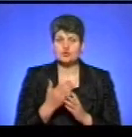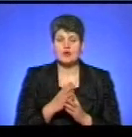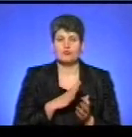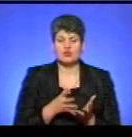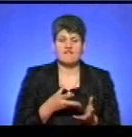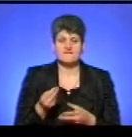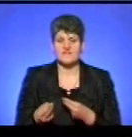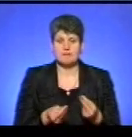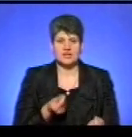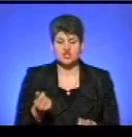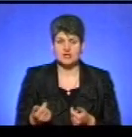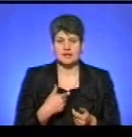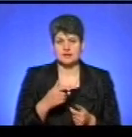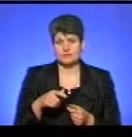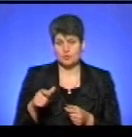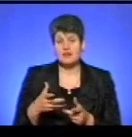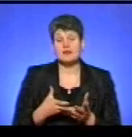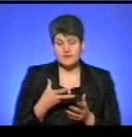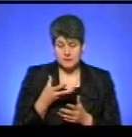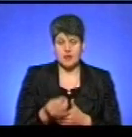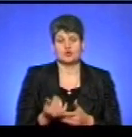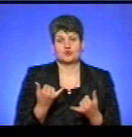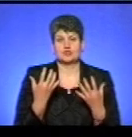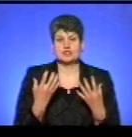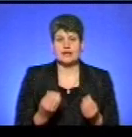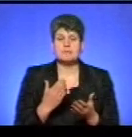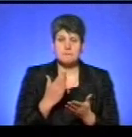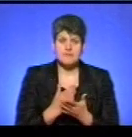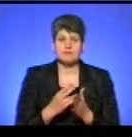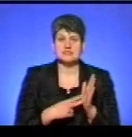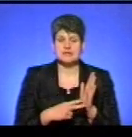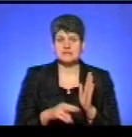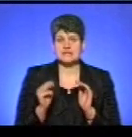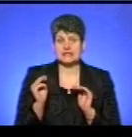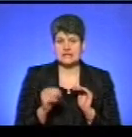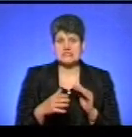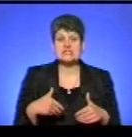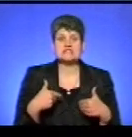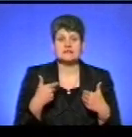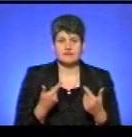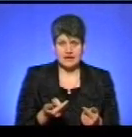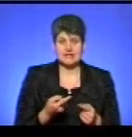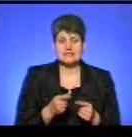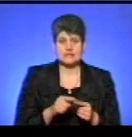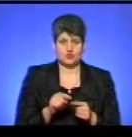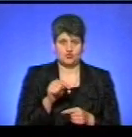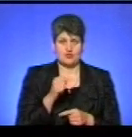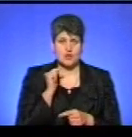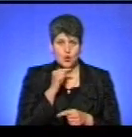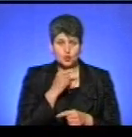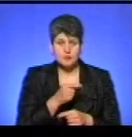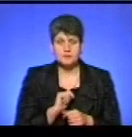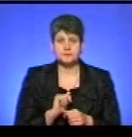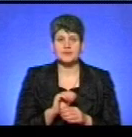виплачена нашим громадянам і виплачується на сьогоднішній день. Ми маємо 70 тисяч звернень за цією економією і